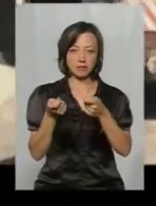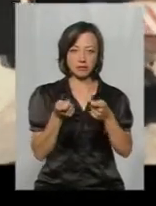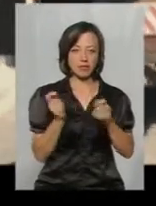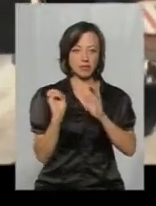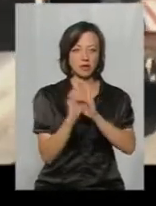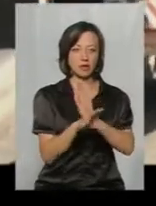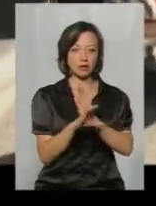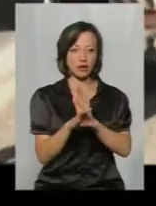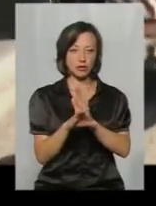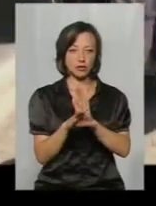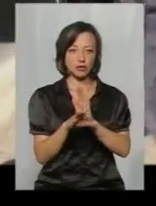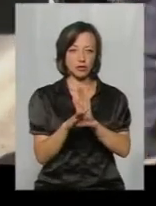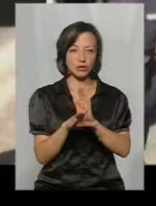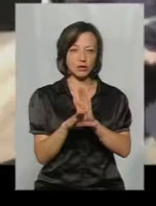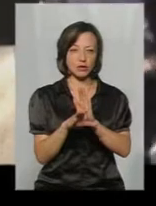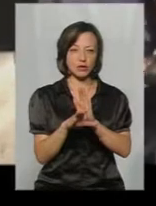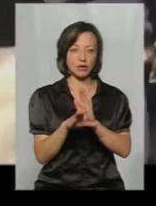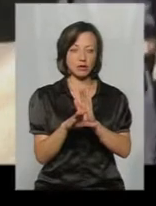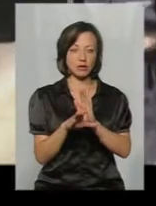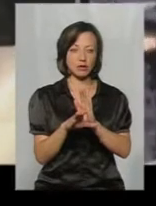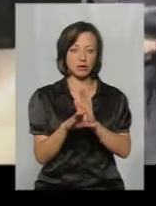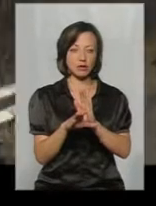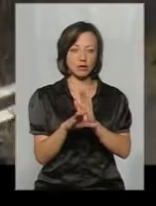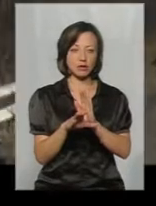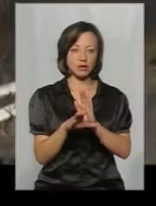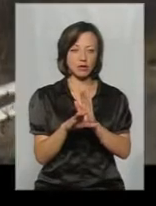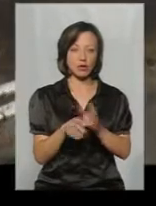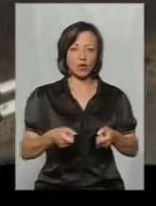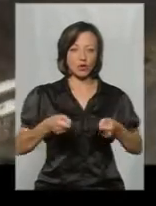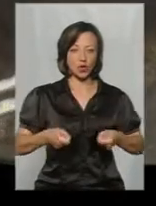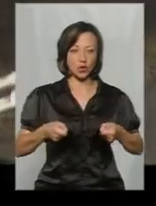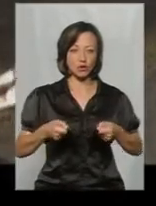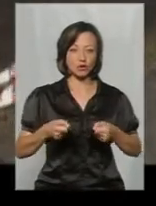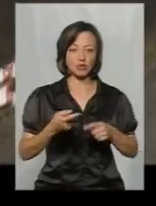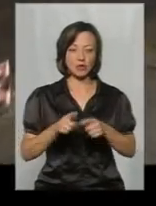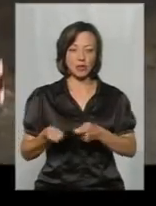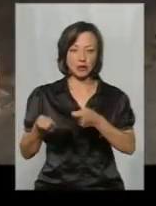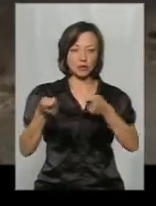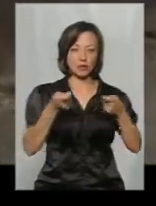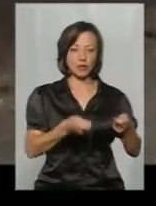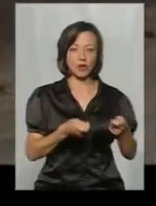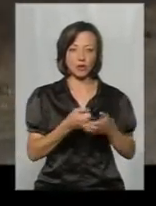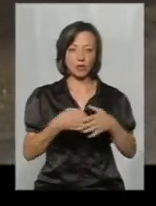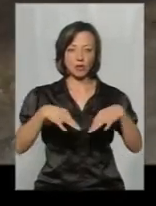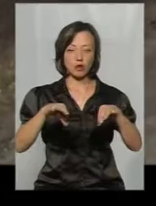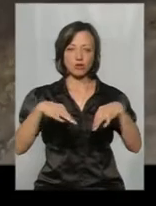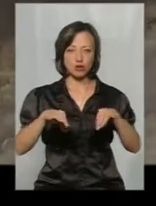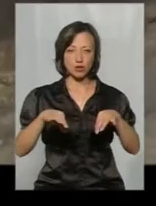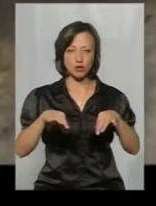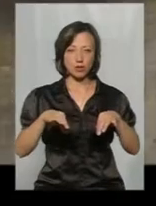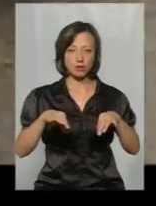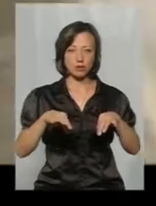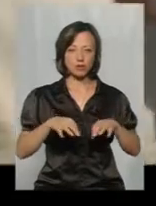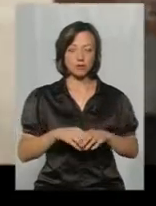завантажується, тут, як на відео видно, вноші, для того, щоб транспортувати його до машини для перевезення.